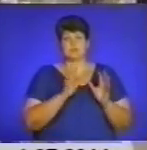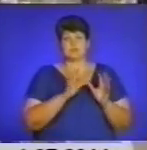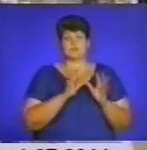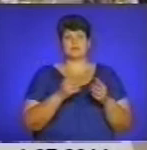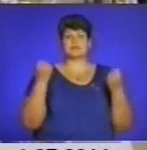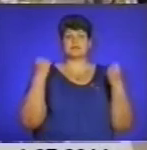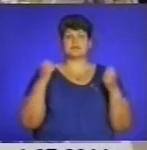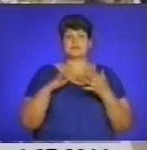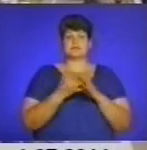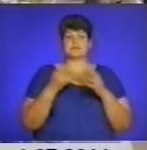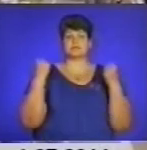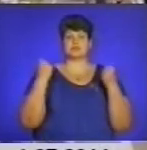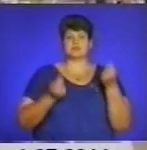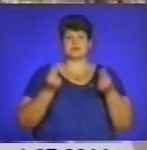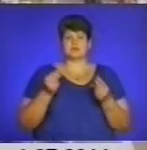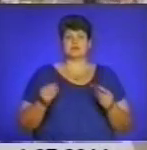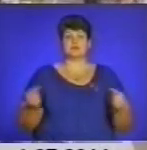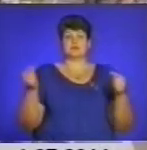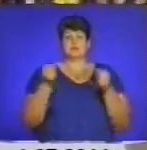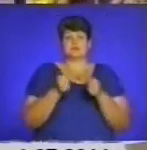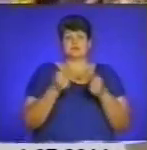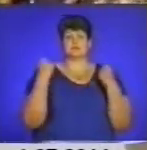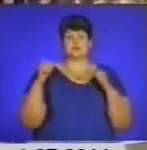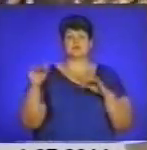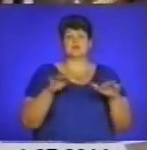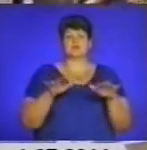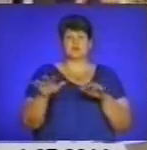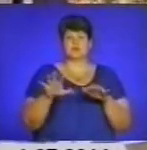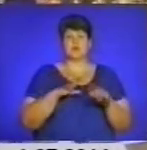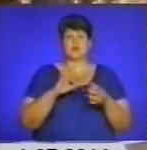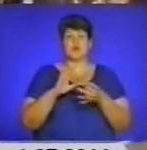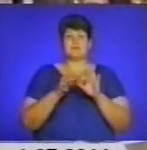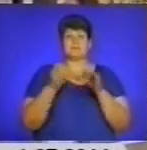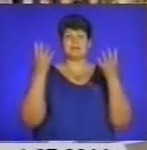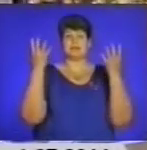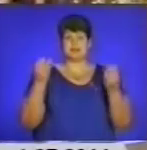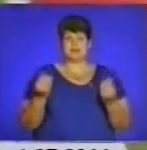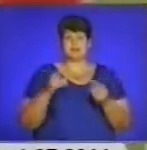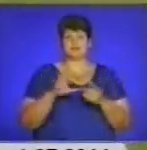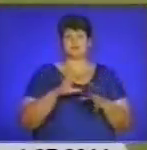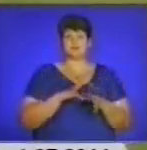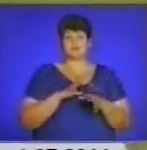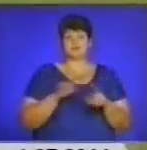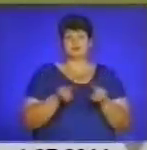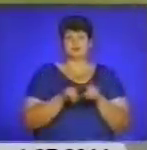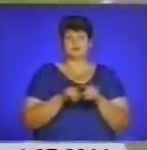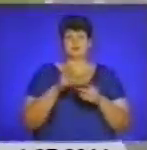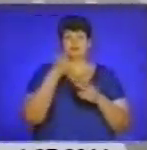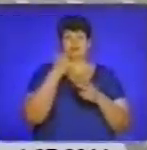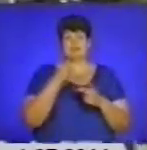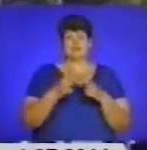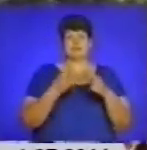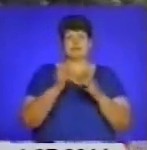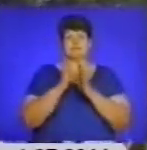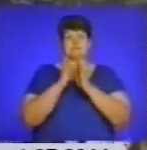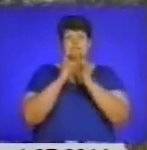спортивні ігри збіглися іще з однією спортивною подією. В Тернополі проходив Олімпійський день, тому не обійшлося без традиційного параду олімпійців